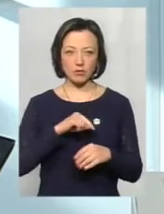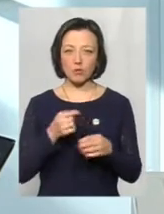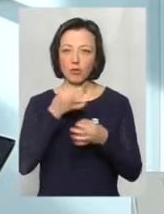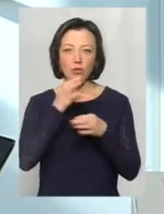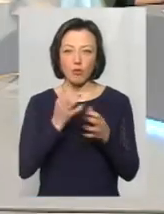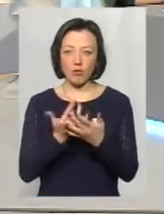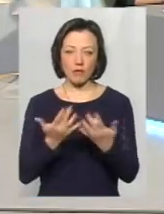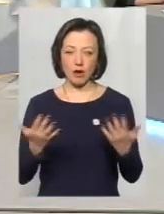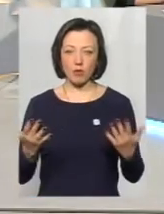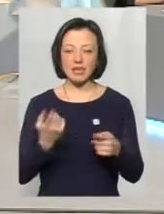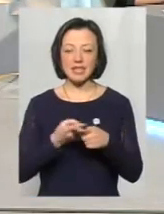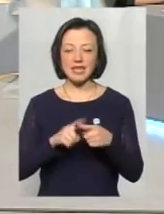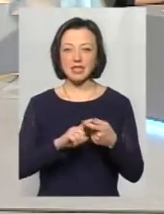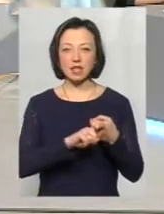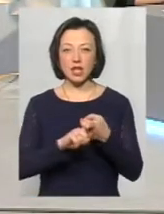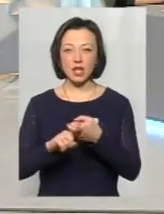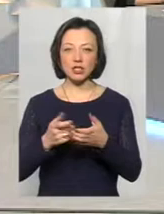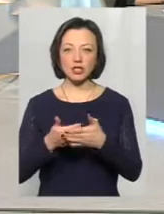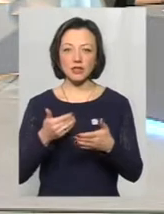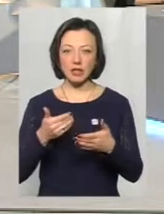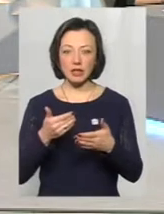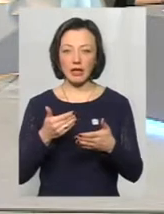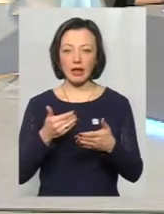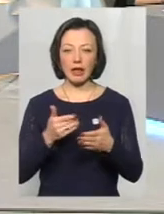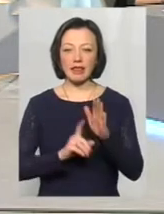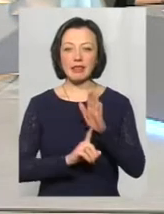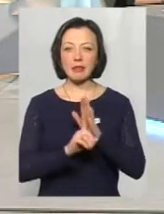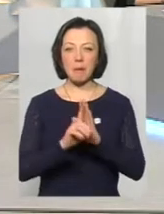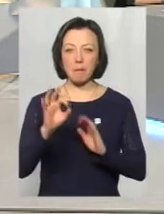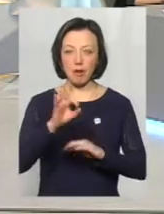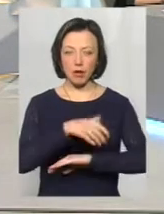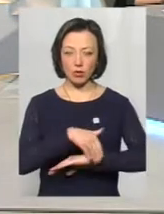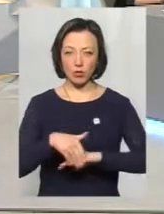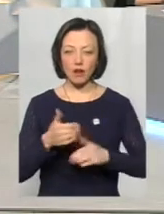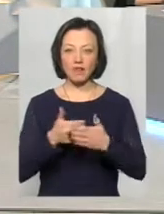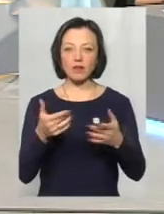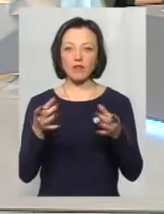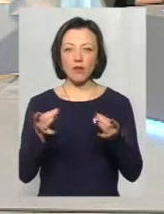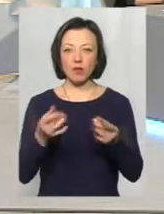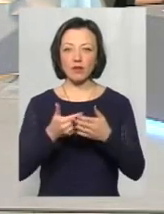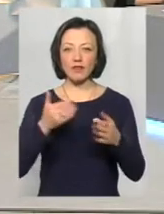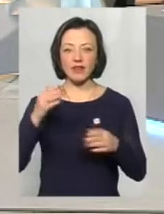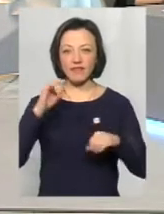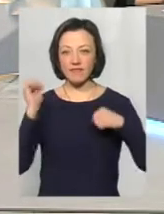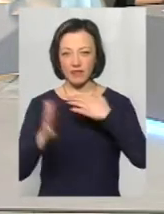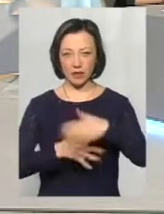-всякому. Тобто це залежить від температури, це залежить від вологості, від вітру.